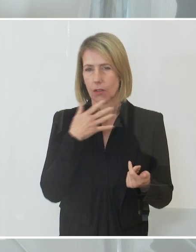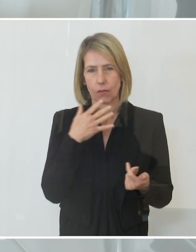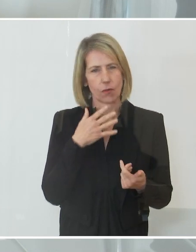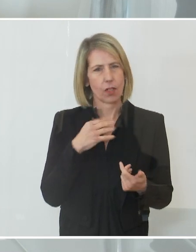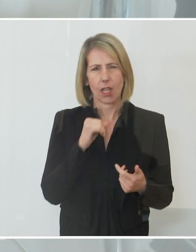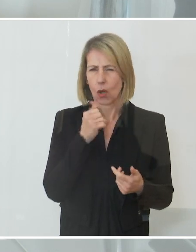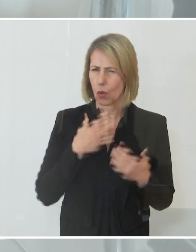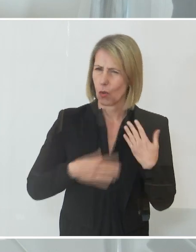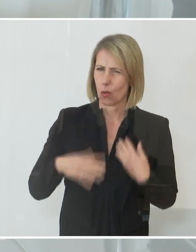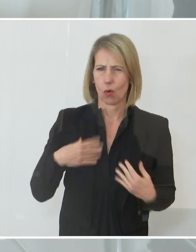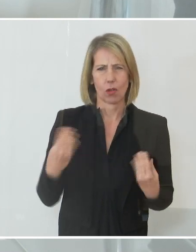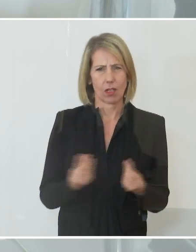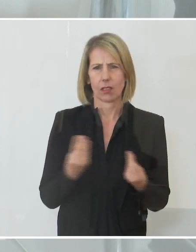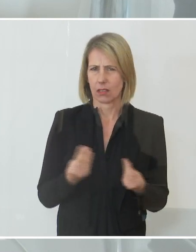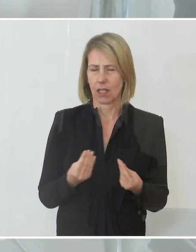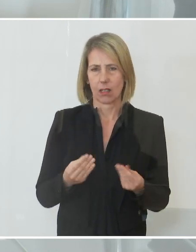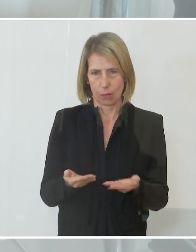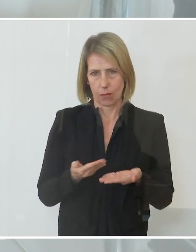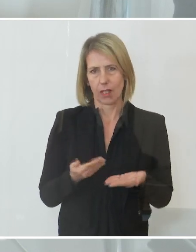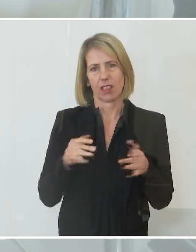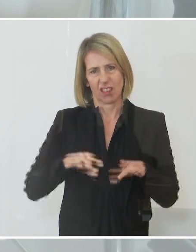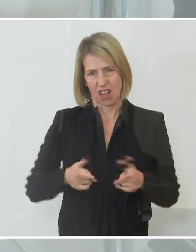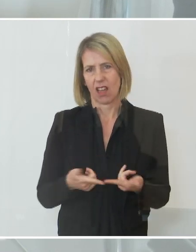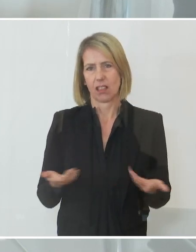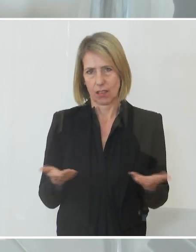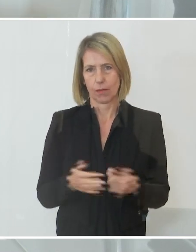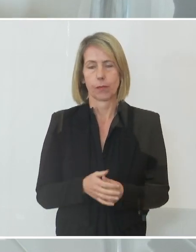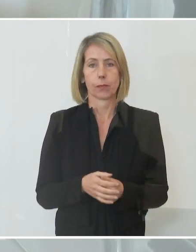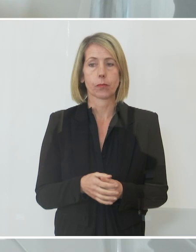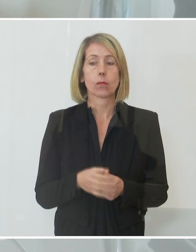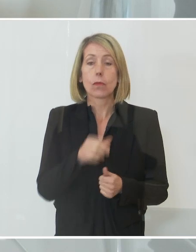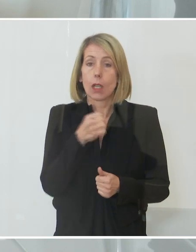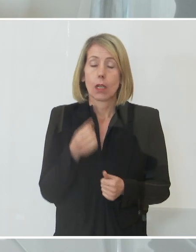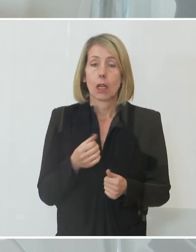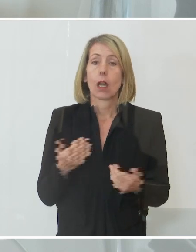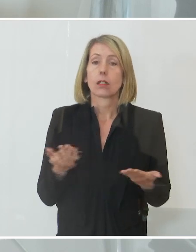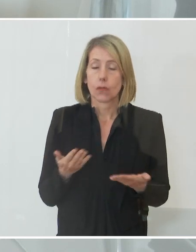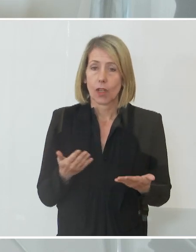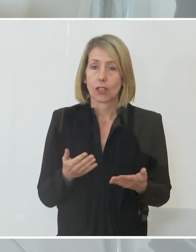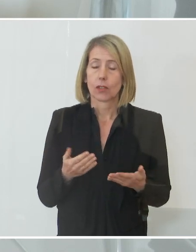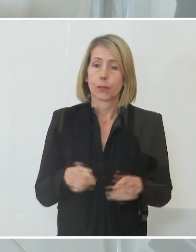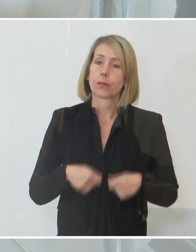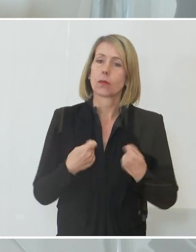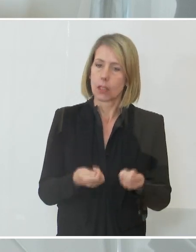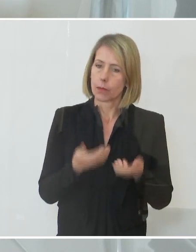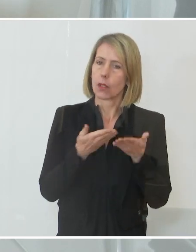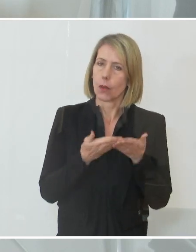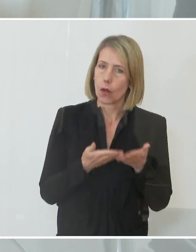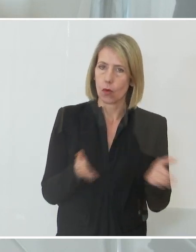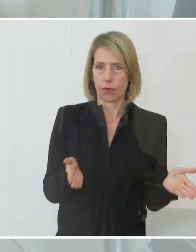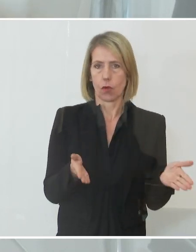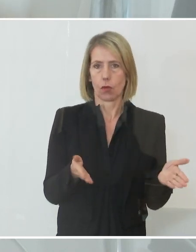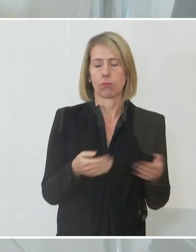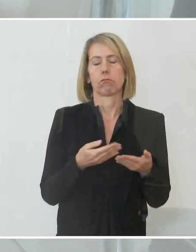den Menschen im ganzen Land beschert hat. Das heißt, es wird eine Öffnung und es werden